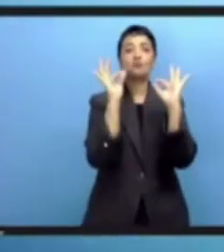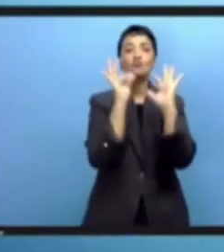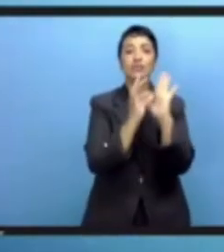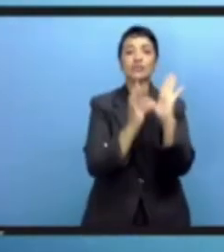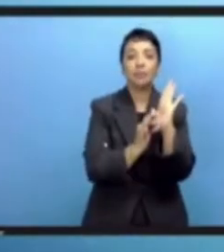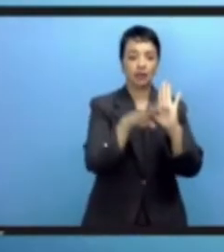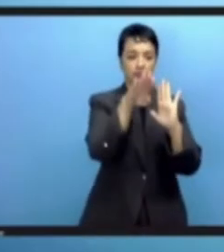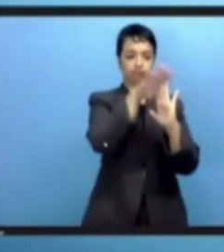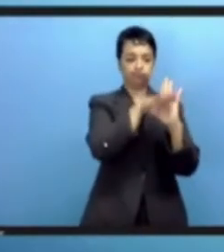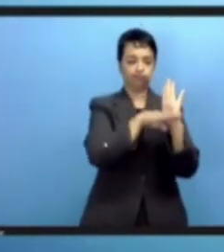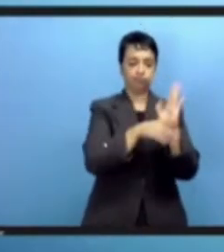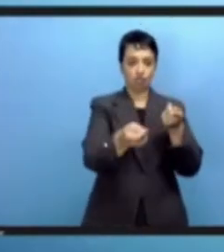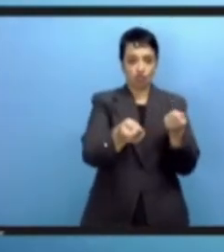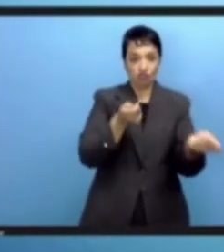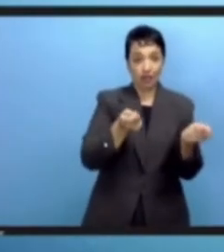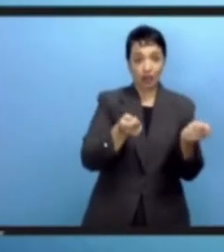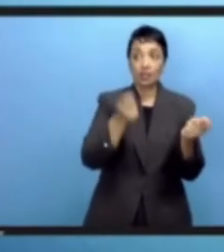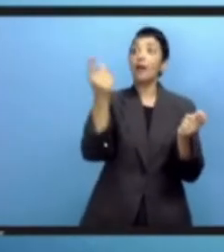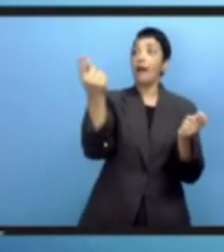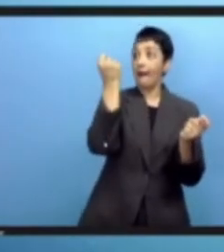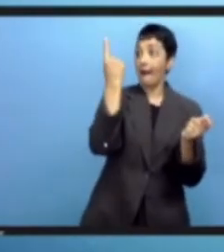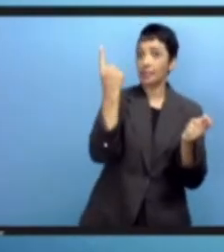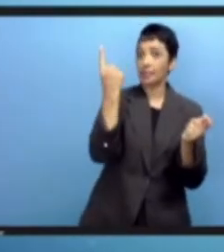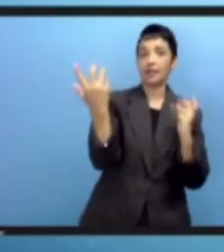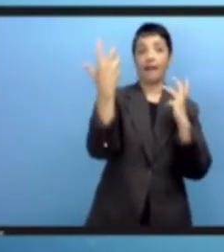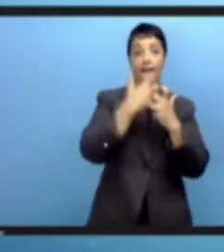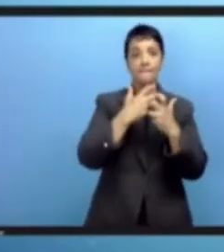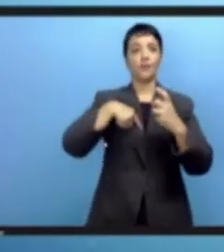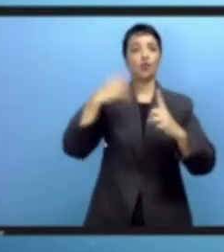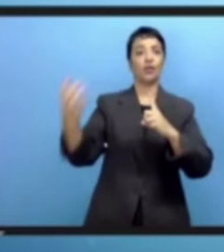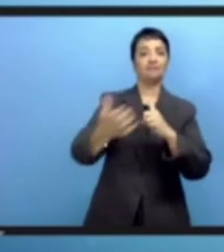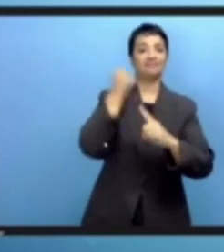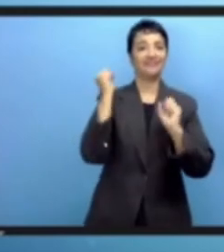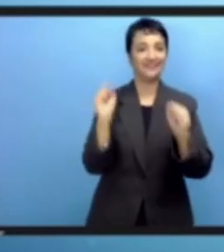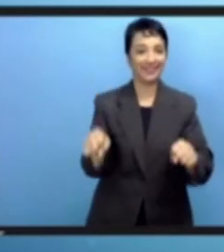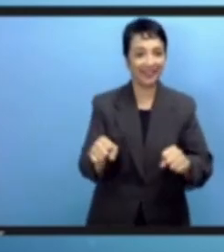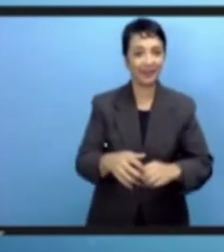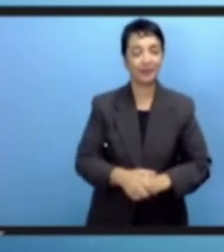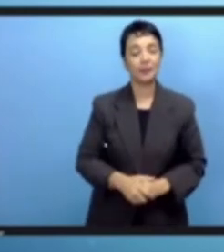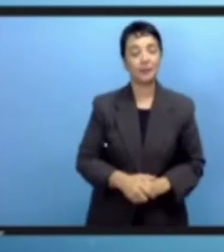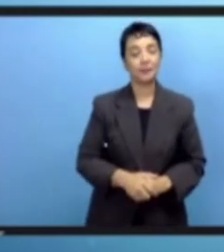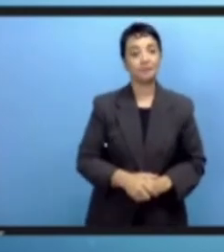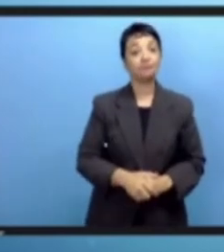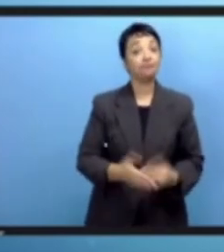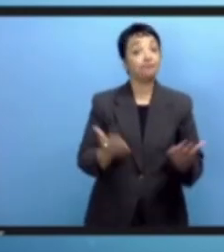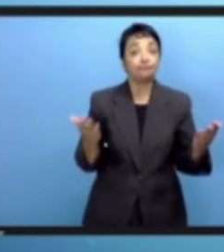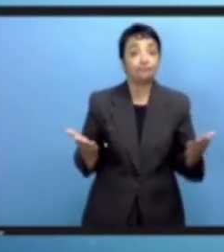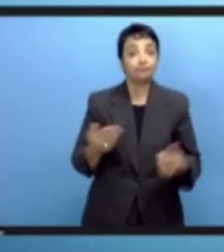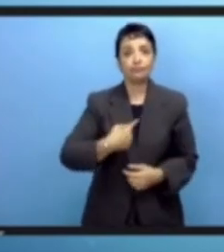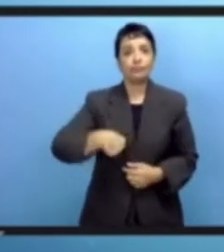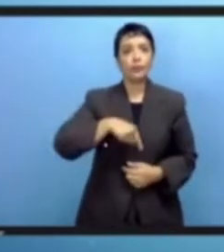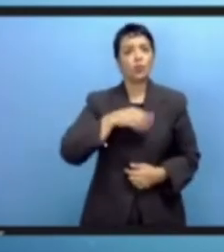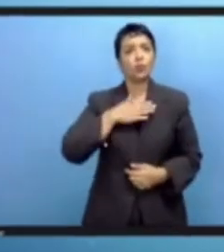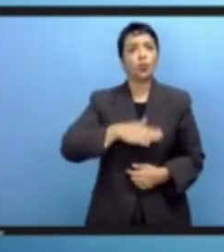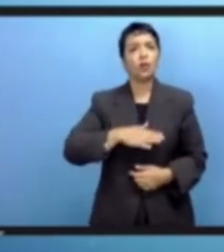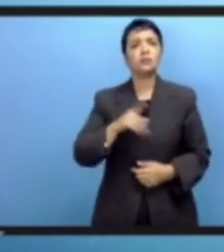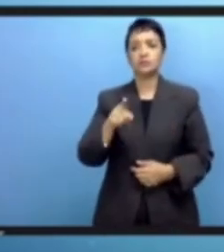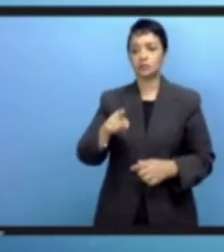إخضاعهم في إطار قواعد وقيم هذا